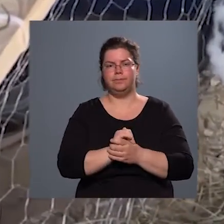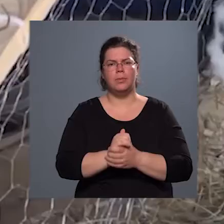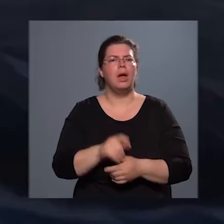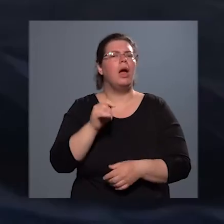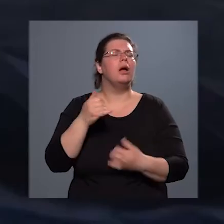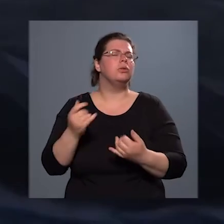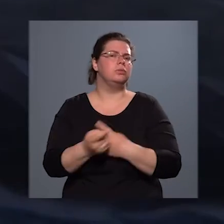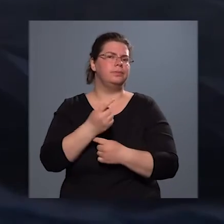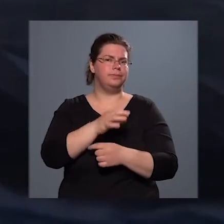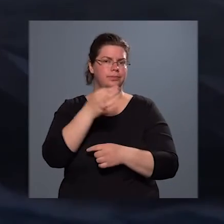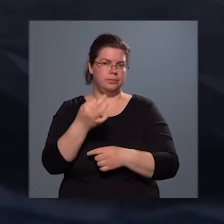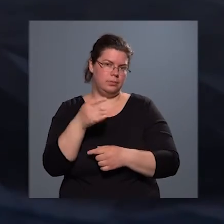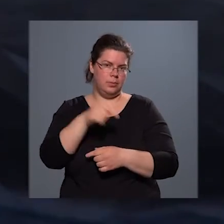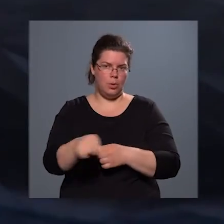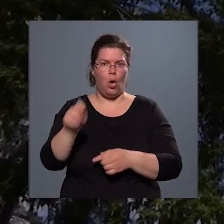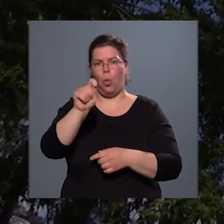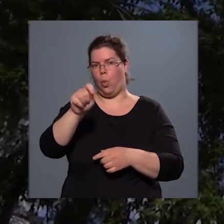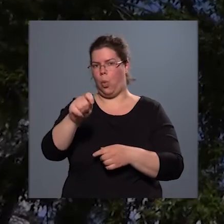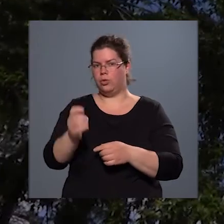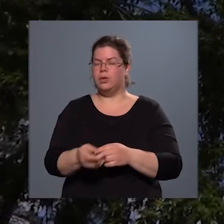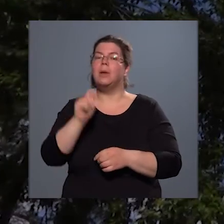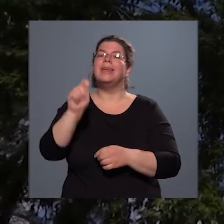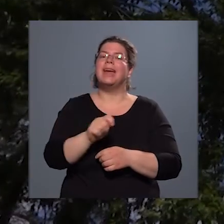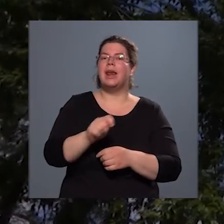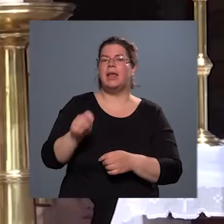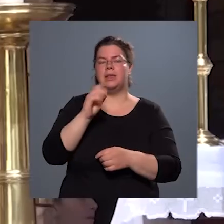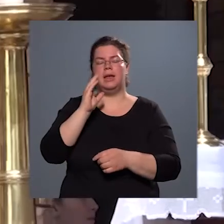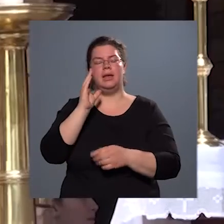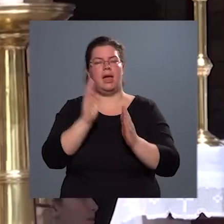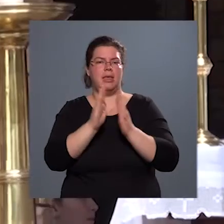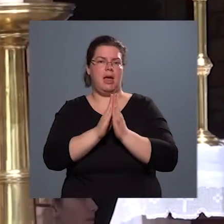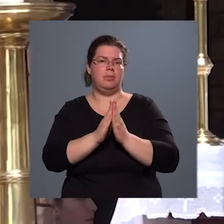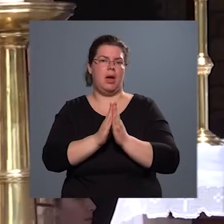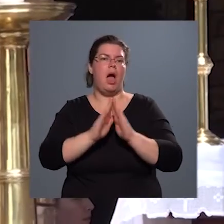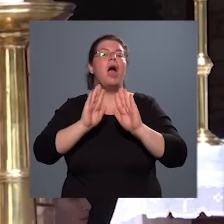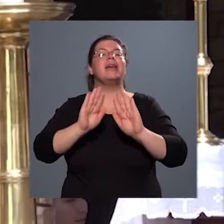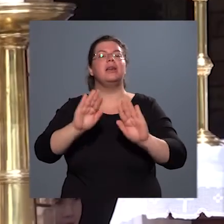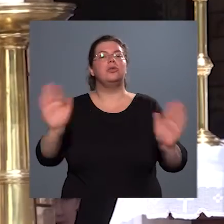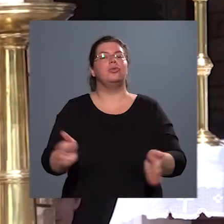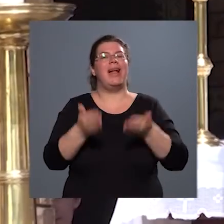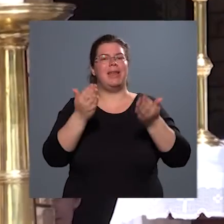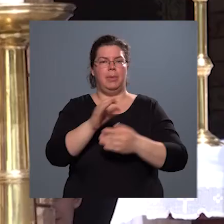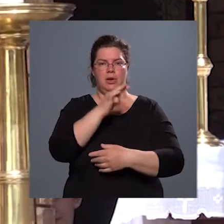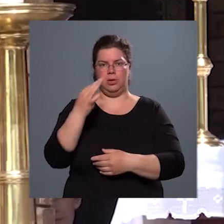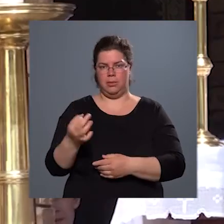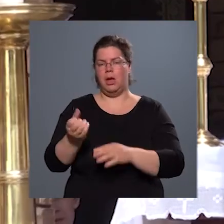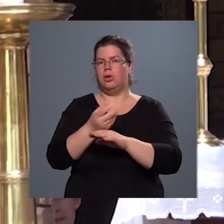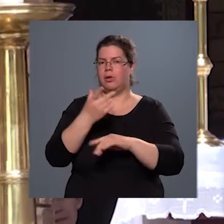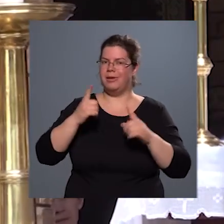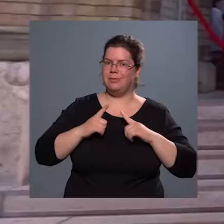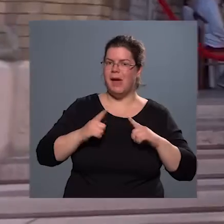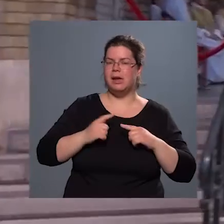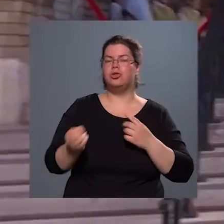egyik kiemelkedő ünnepünk, a húsvét, amely a keresztény egyházakban Krisztus feltámadásának napja, egyben a tavaszvárás, a tavasz